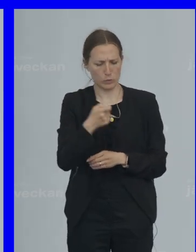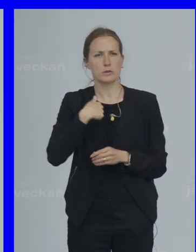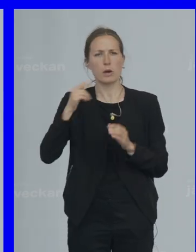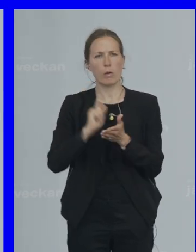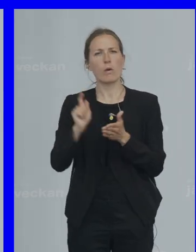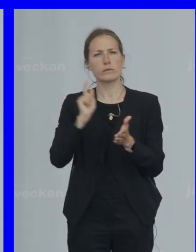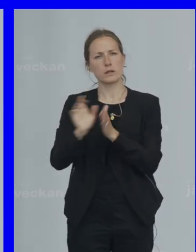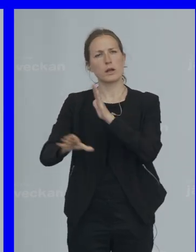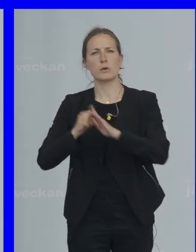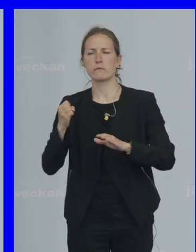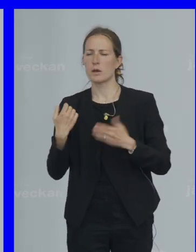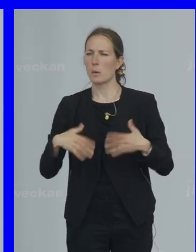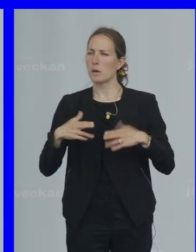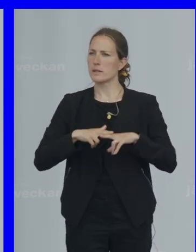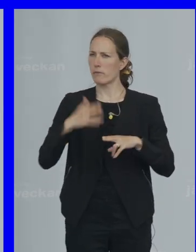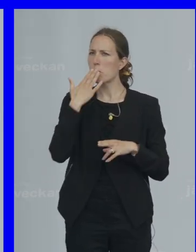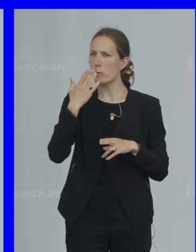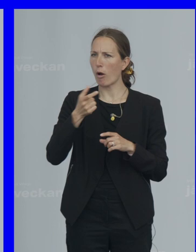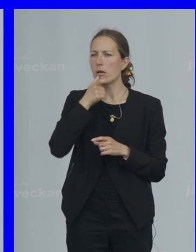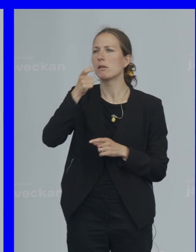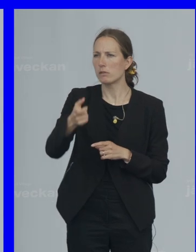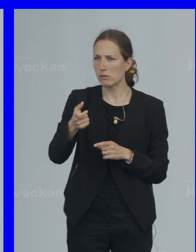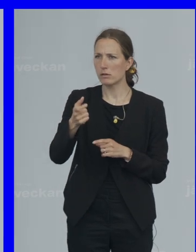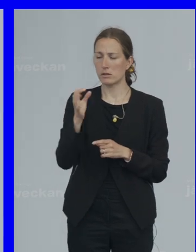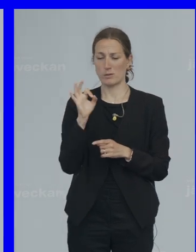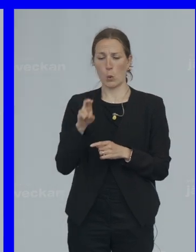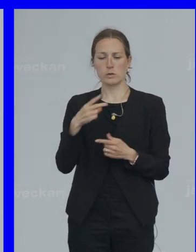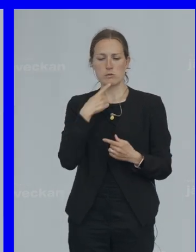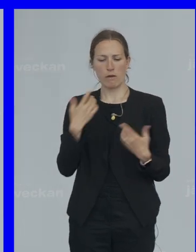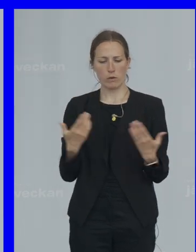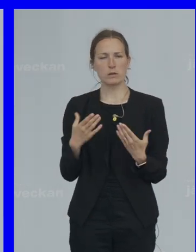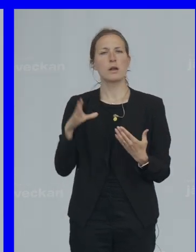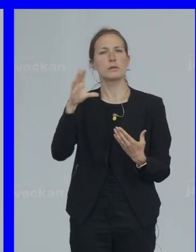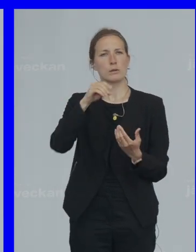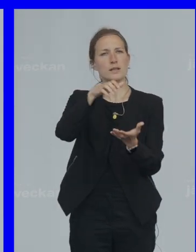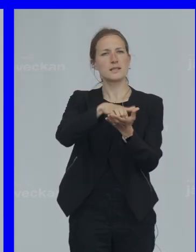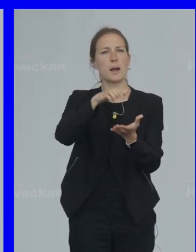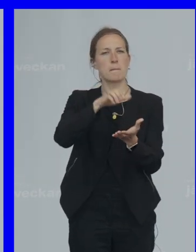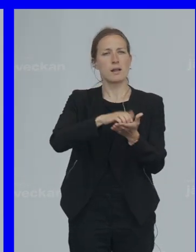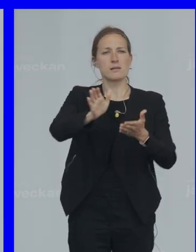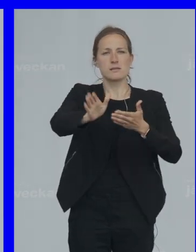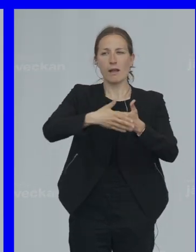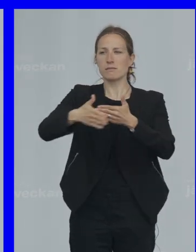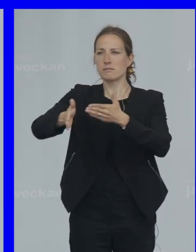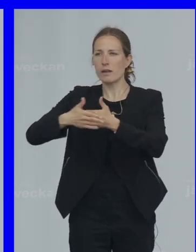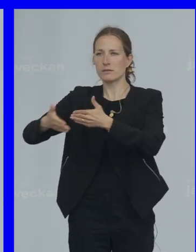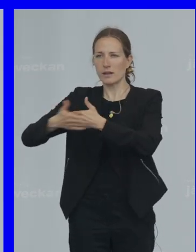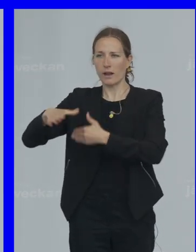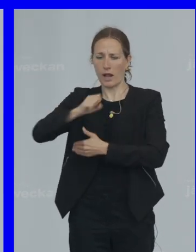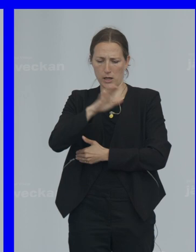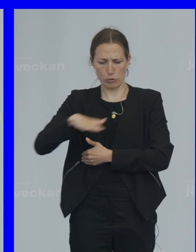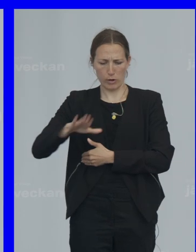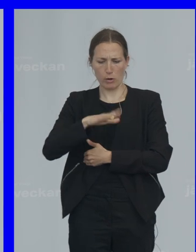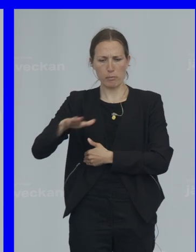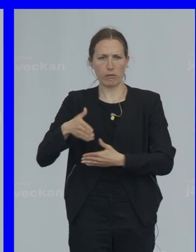Väldigt, väldigt väl uttryckt Hon sa så här Att när samhället stänger Alla dörrar För barnen